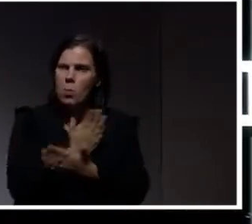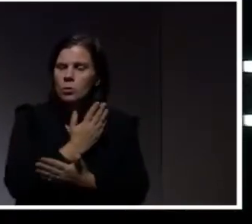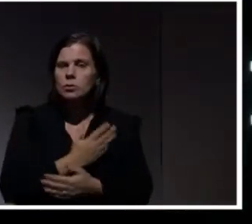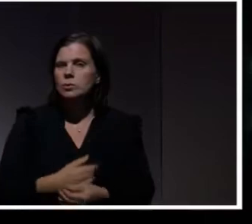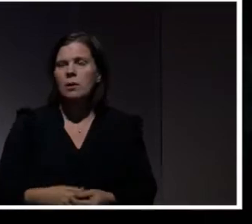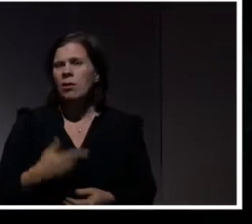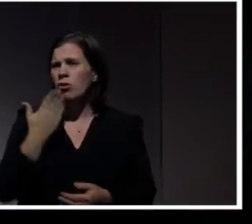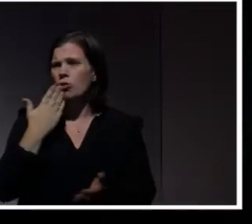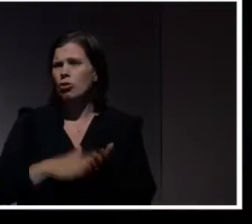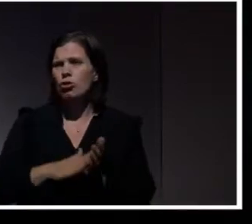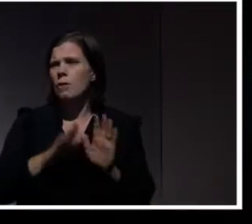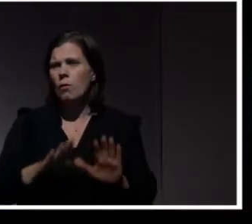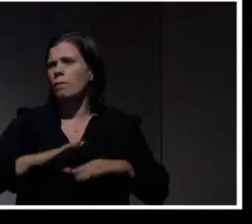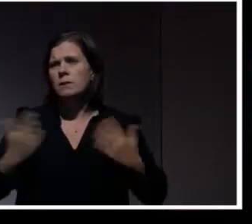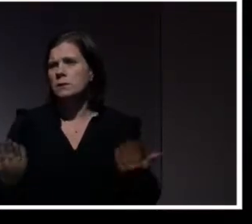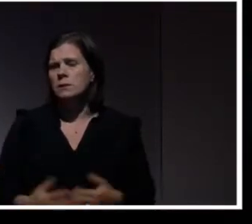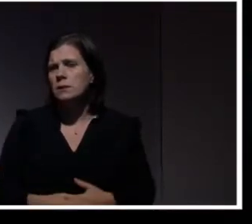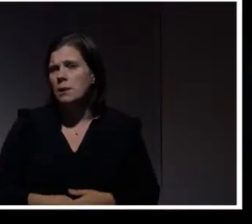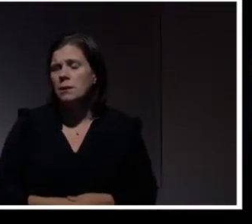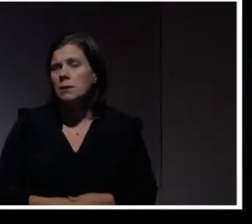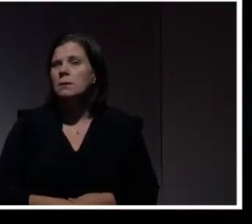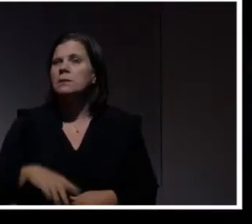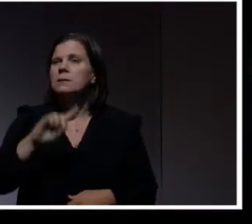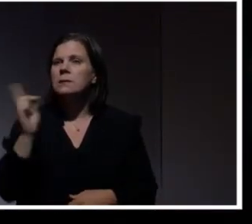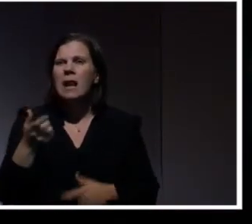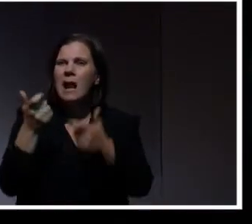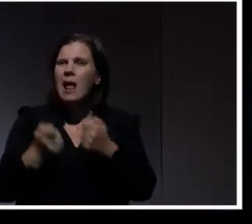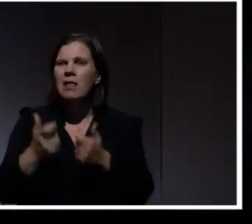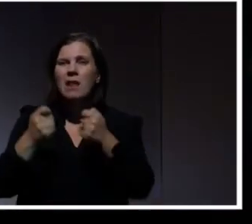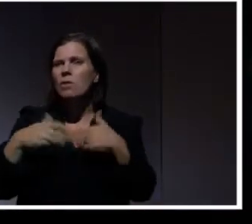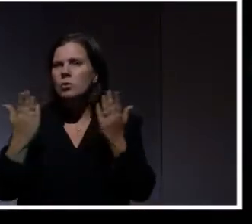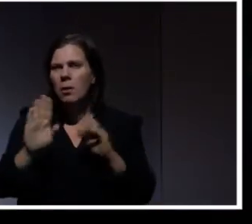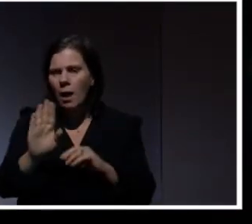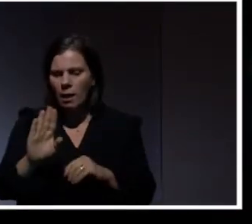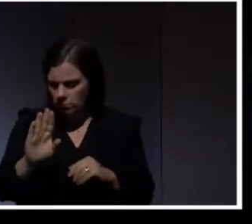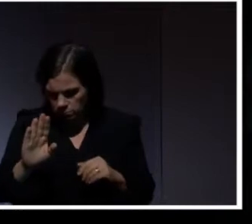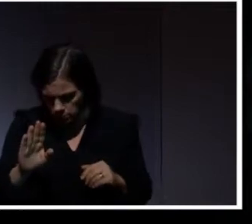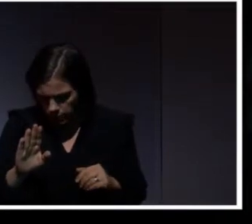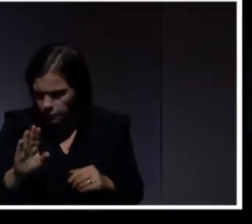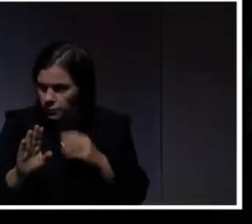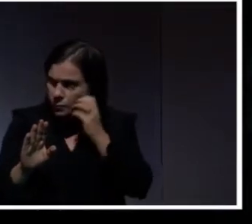gör ingen nytta. Och sen ladda inte ner vad som helst. Bara under